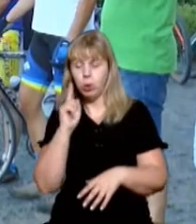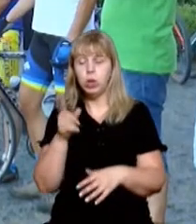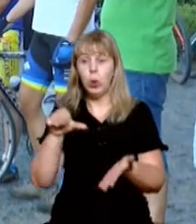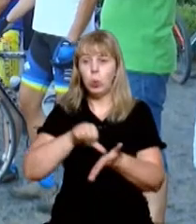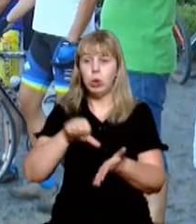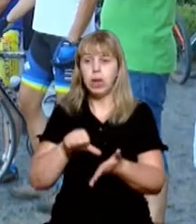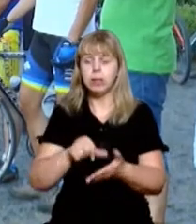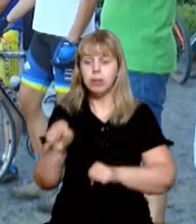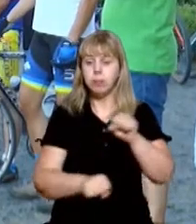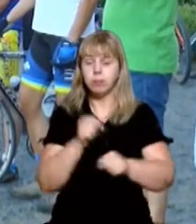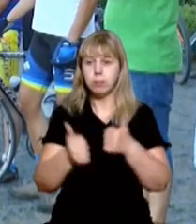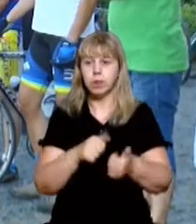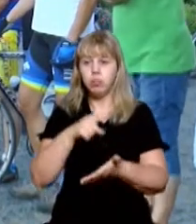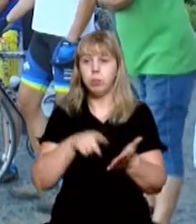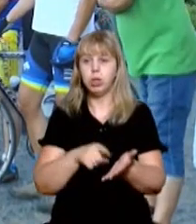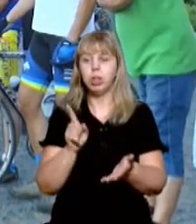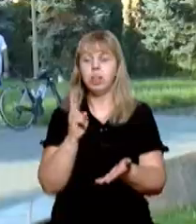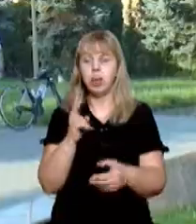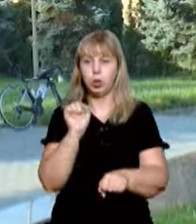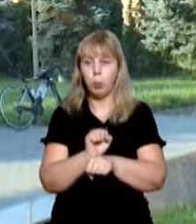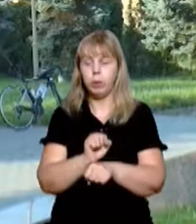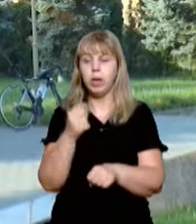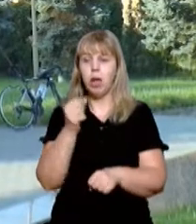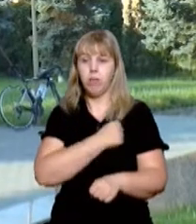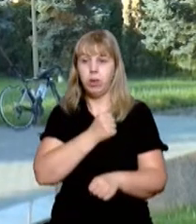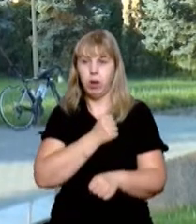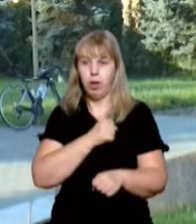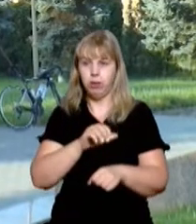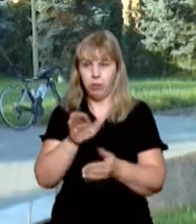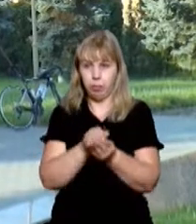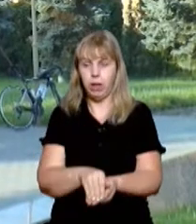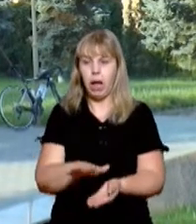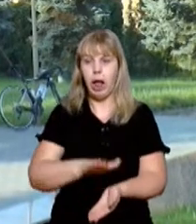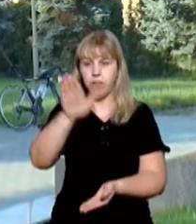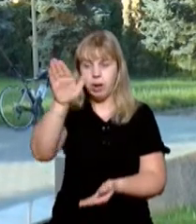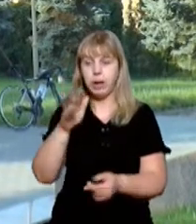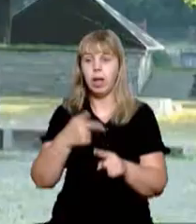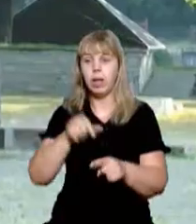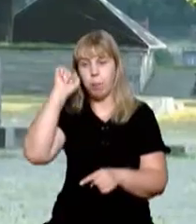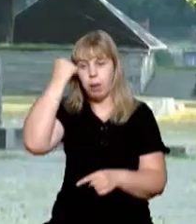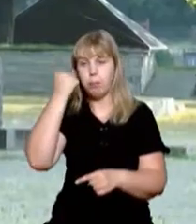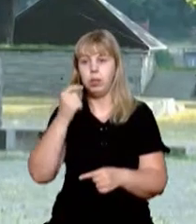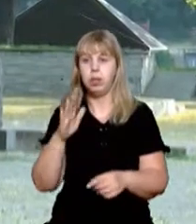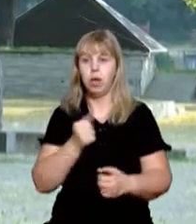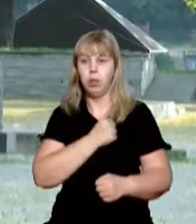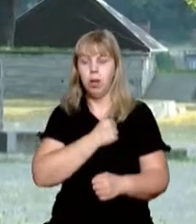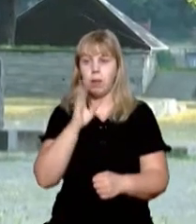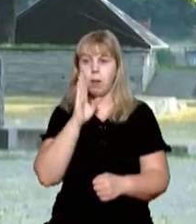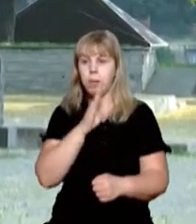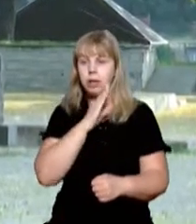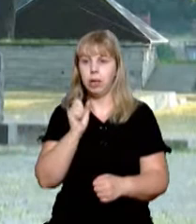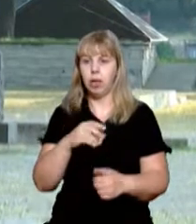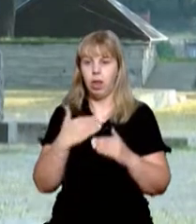Учасники велопробігу в місті мали дві зупинки – біля військового цвинтаря на Кальварії та пам'ятника скорботна мати на